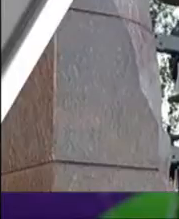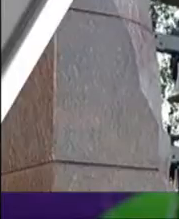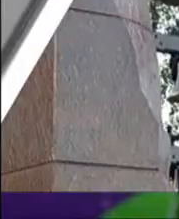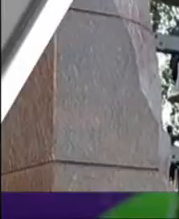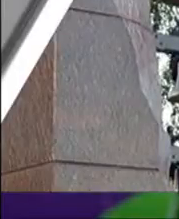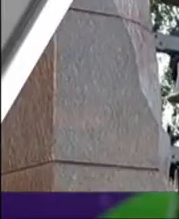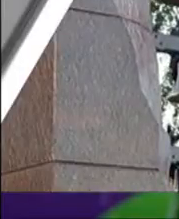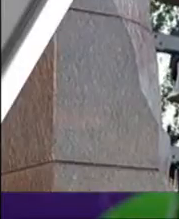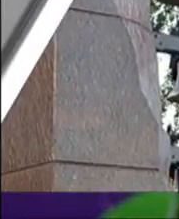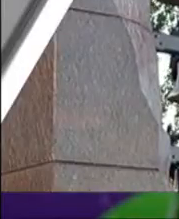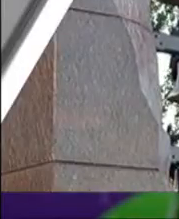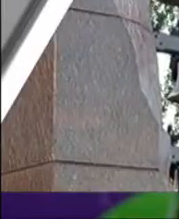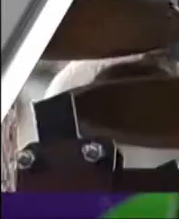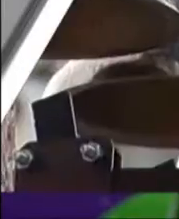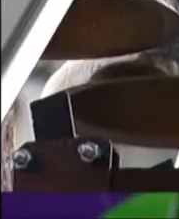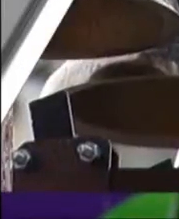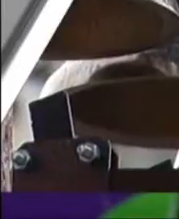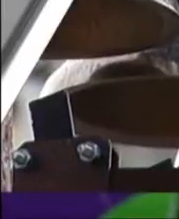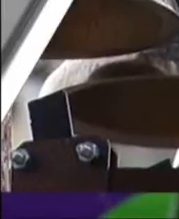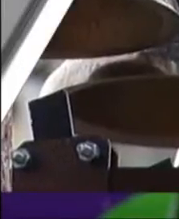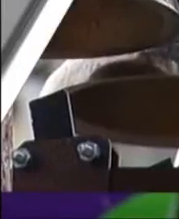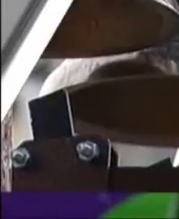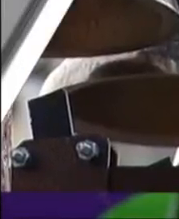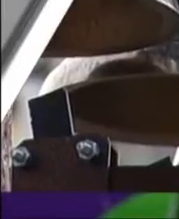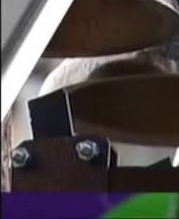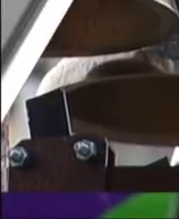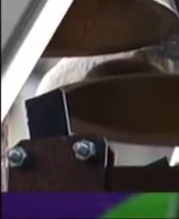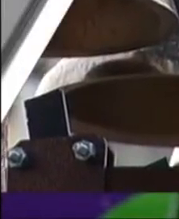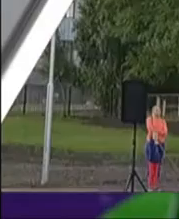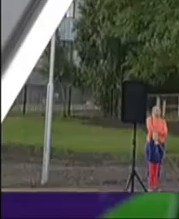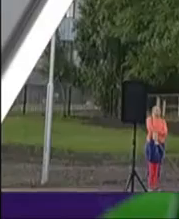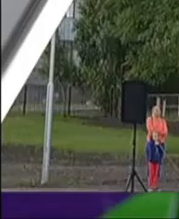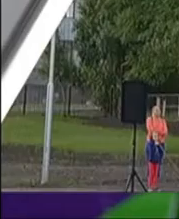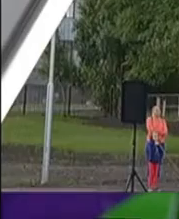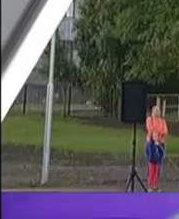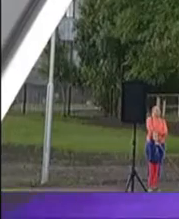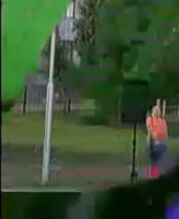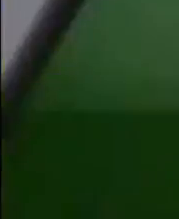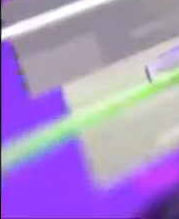Мелодійний передзвін. У Деснянському районі встановили 6-метровий гранітний карельйон.